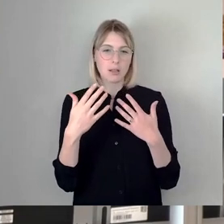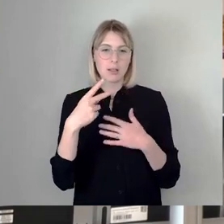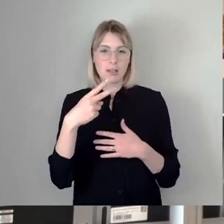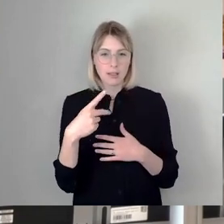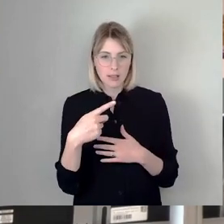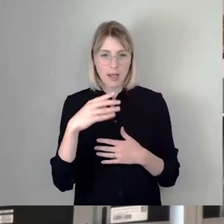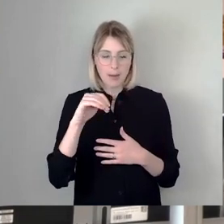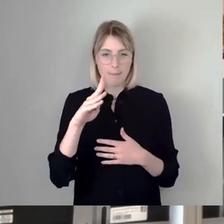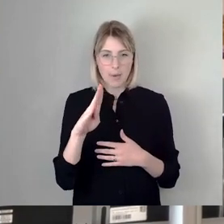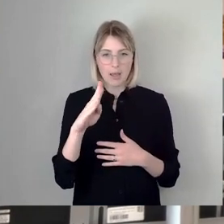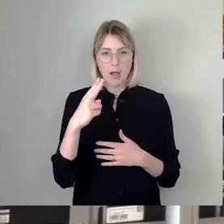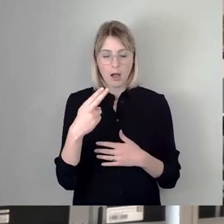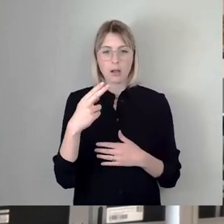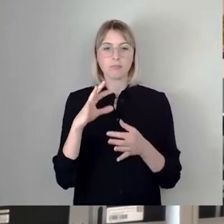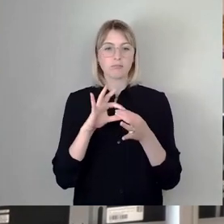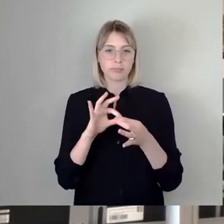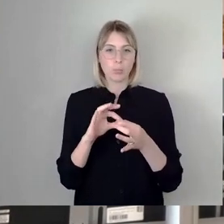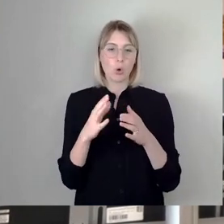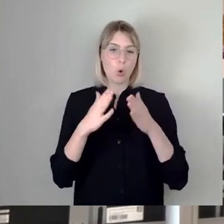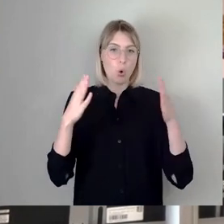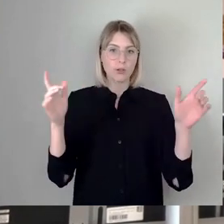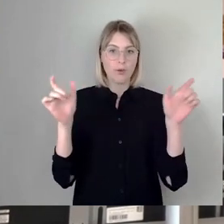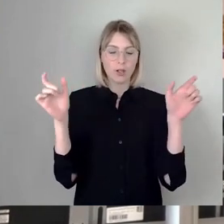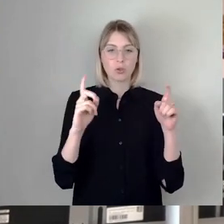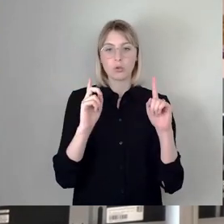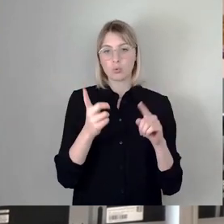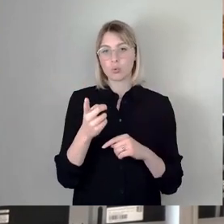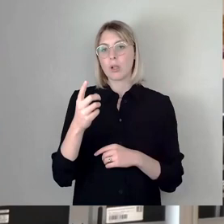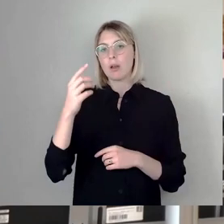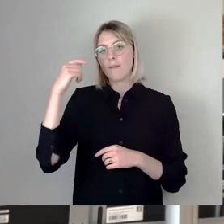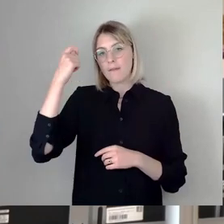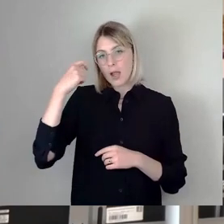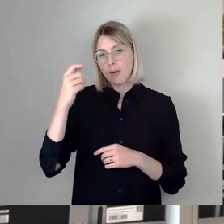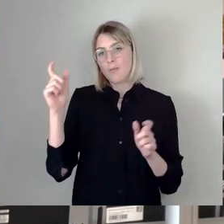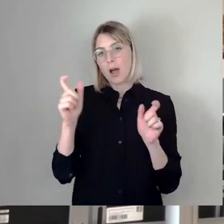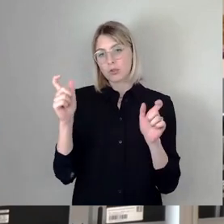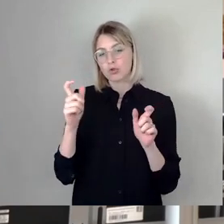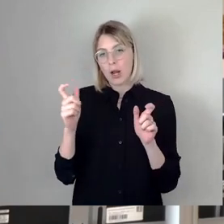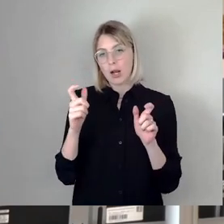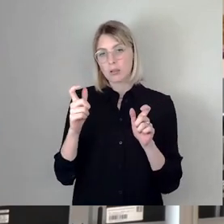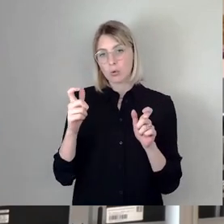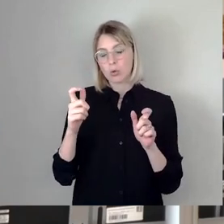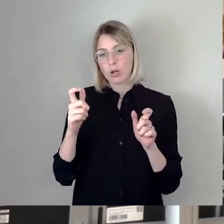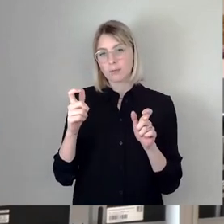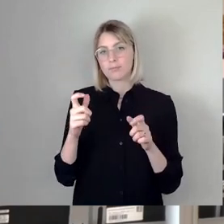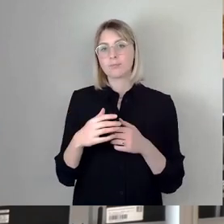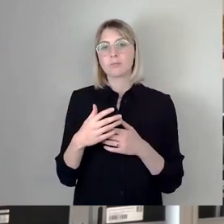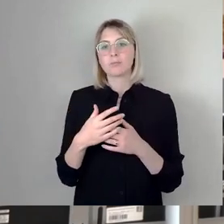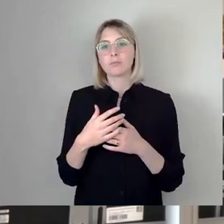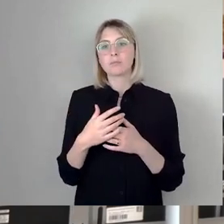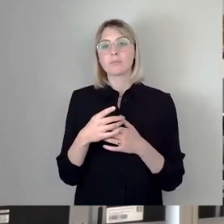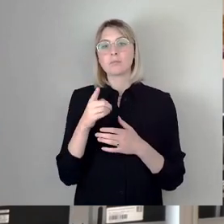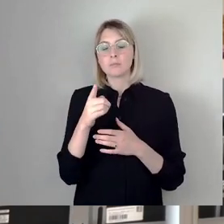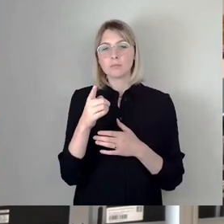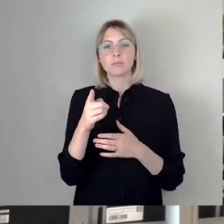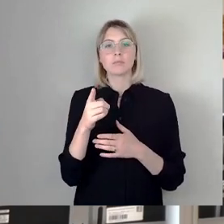Großveranstaltungen und Filmveranstaltungen Open Air und daraus geht ja hervor, dass sie für den Tourismus von ganz